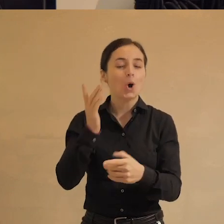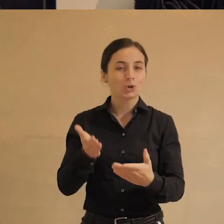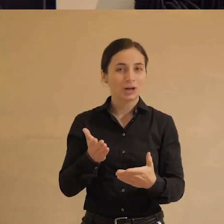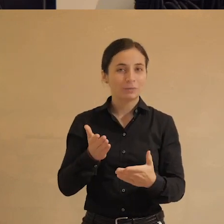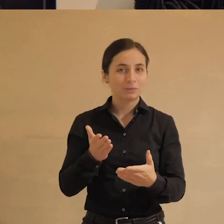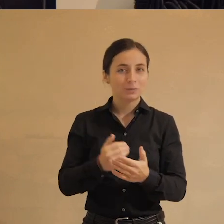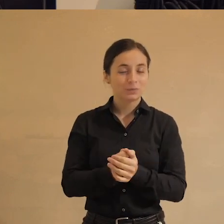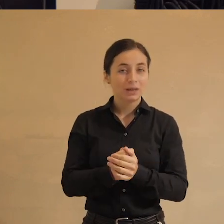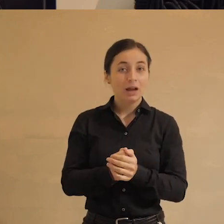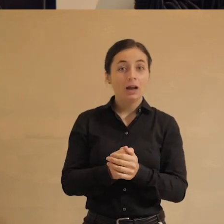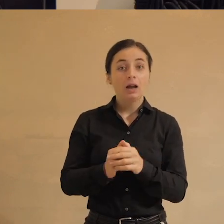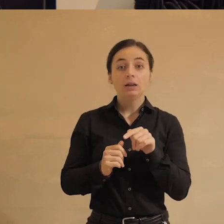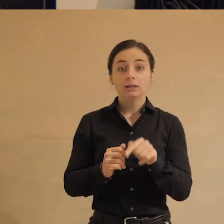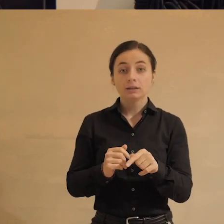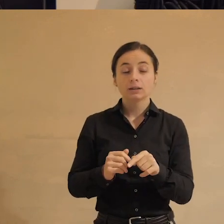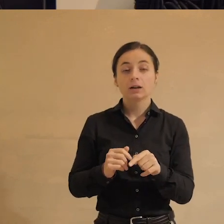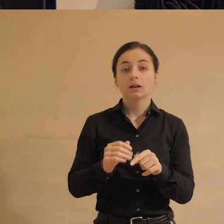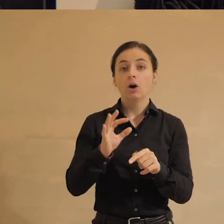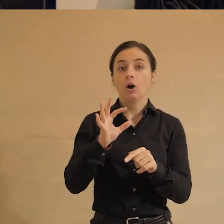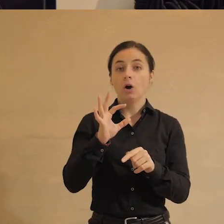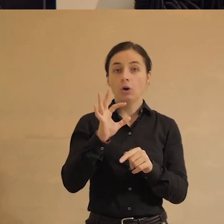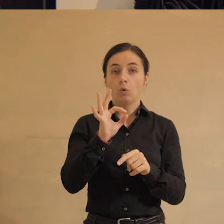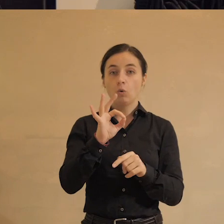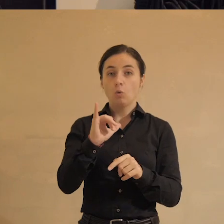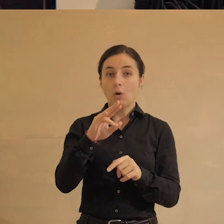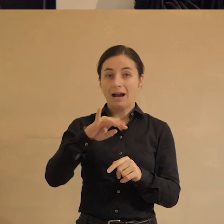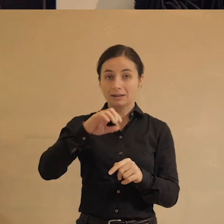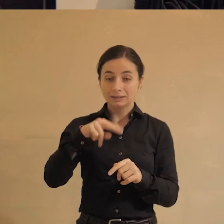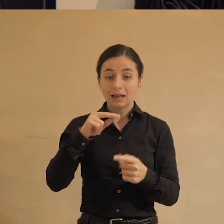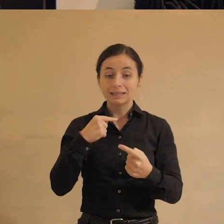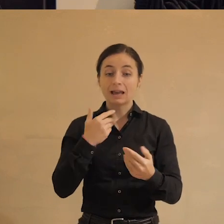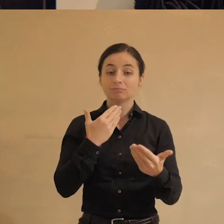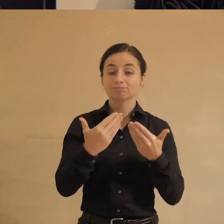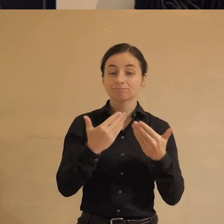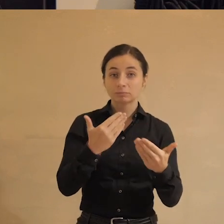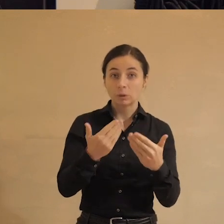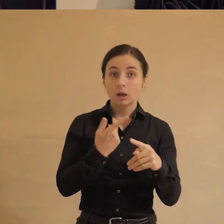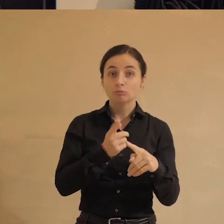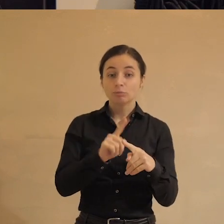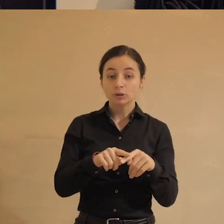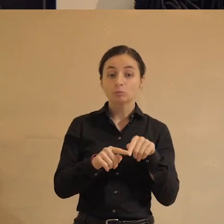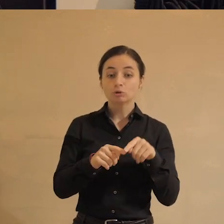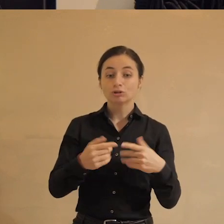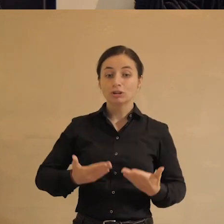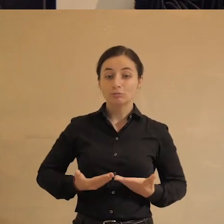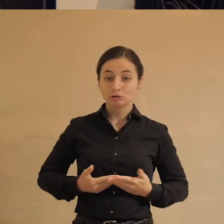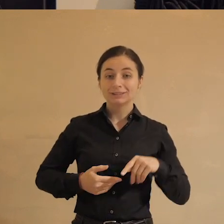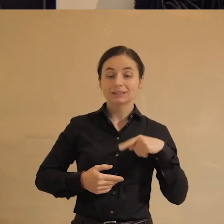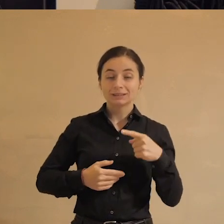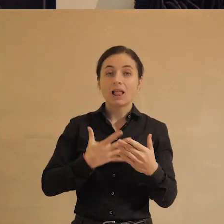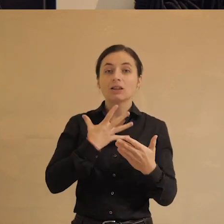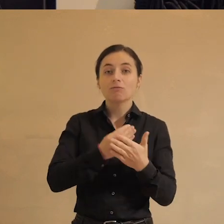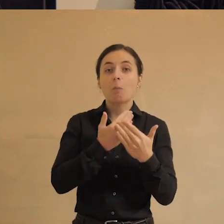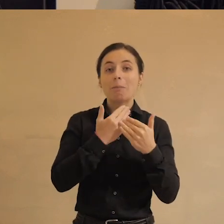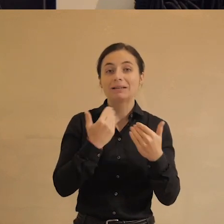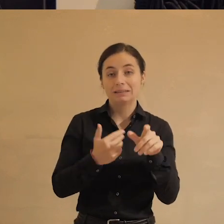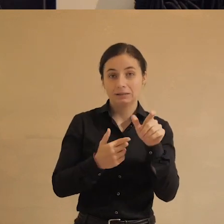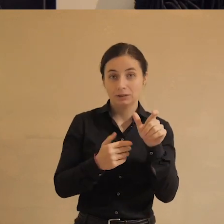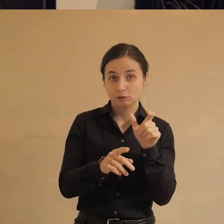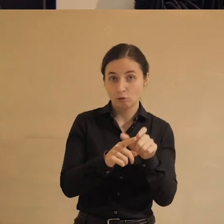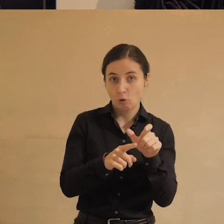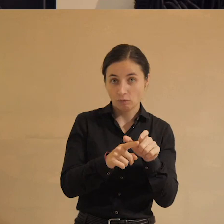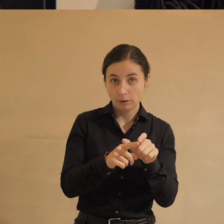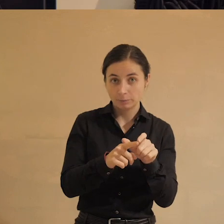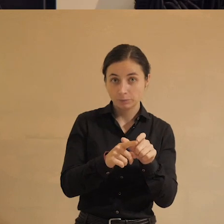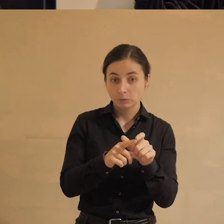как говорил Оскар Уальд, я советуюсь только с теми, кто значительно моложе меня, им жизнь сказала свое последнее слово. Вот что те, кому жизнь сказала